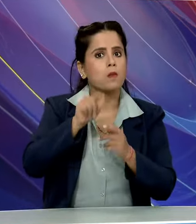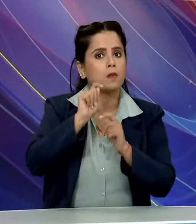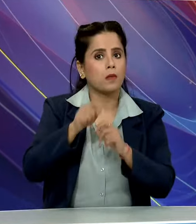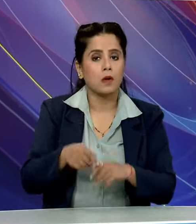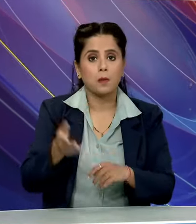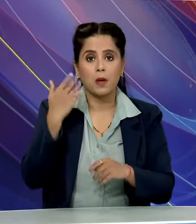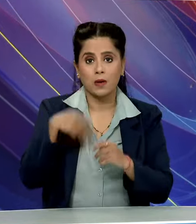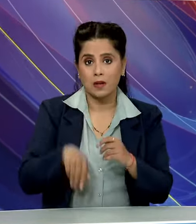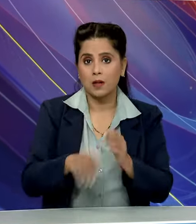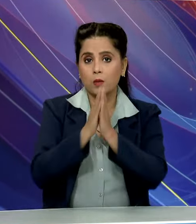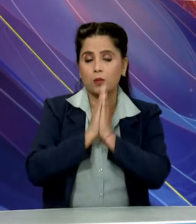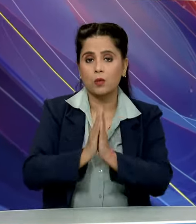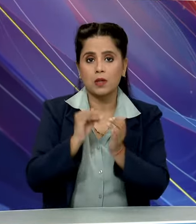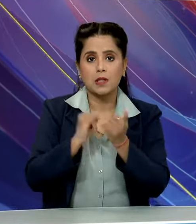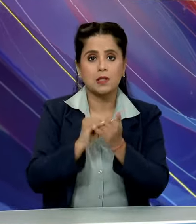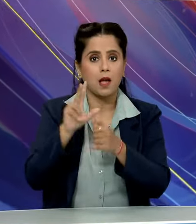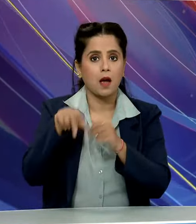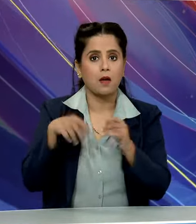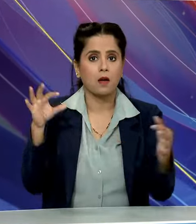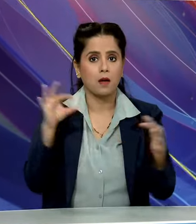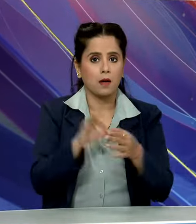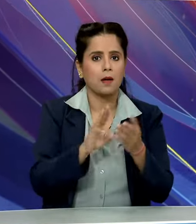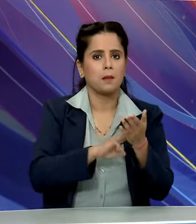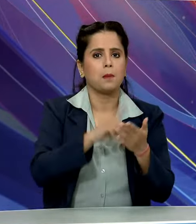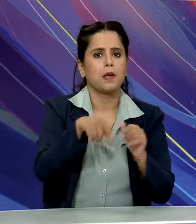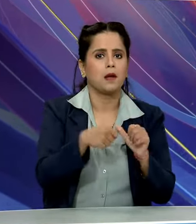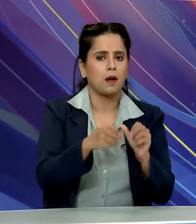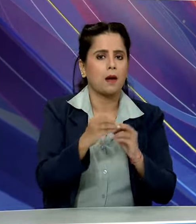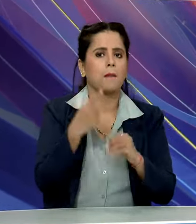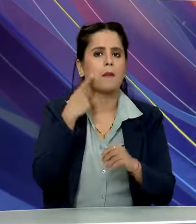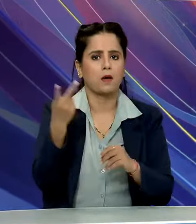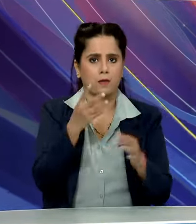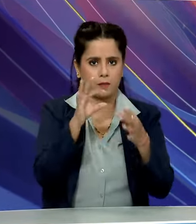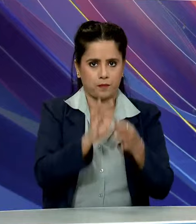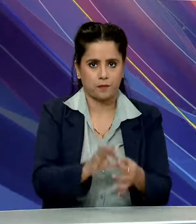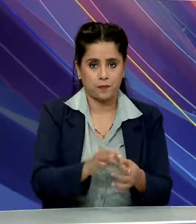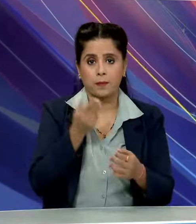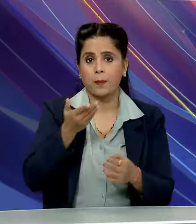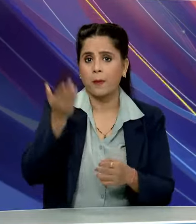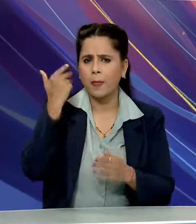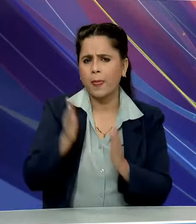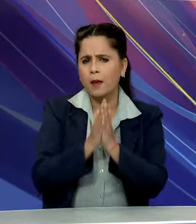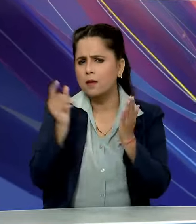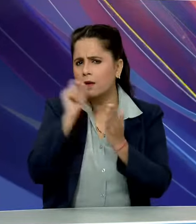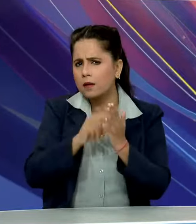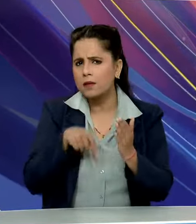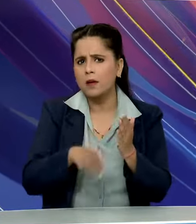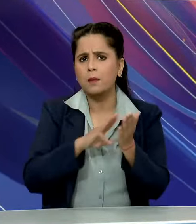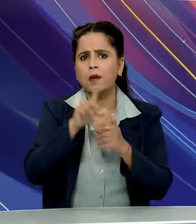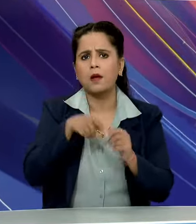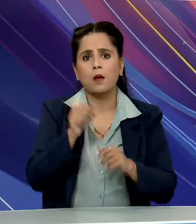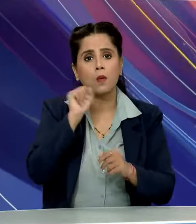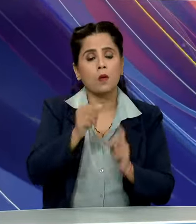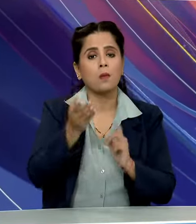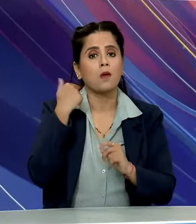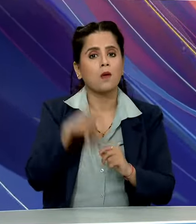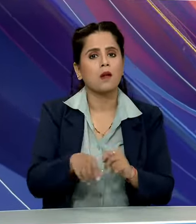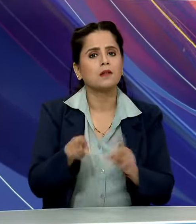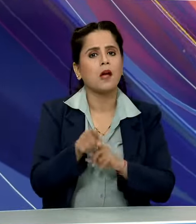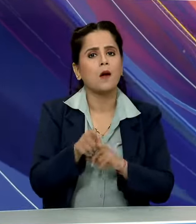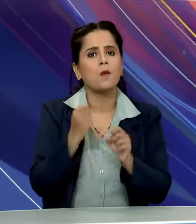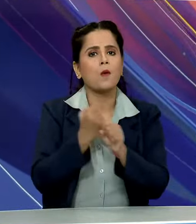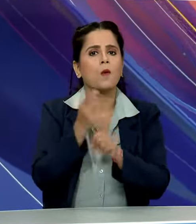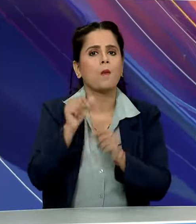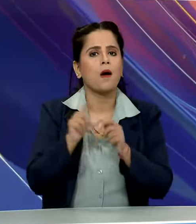भगवान श्रीज सावालिया सेट का संबंद मीराबाई से है कि दंतियों के अनुसार सावालिया सेट मीराबाई के वही गिर्धर गोपाल है